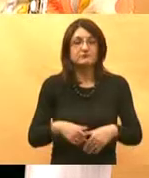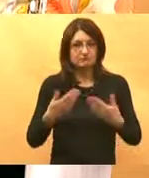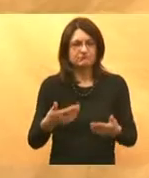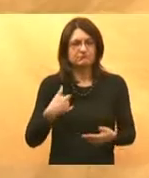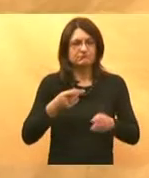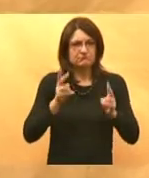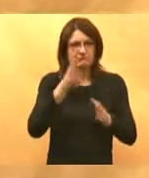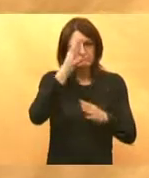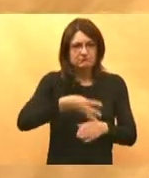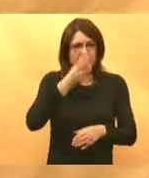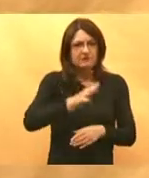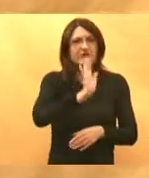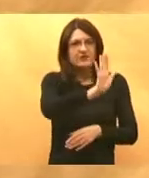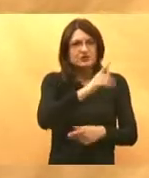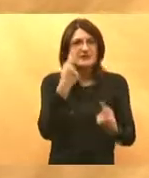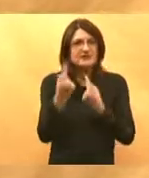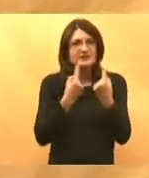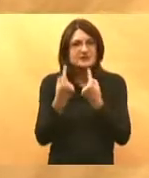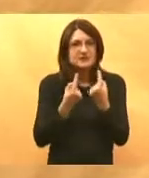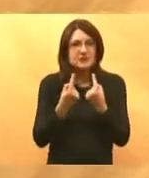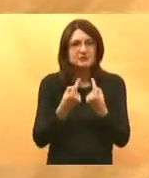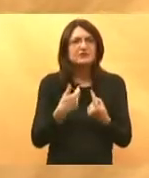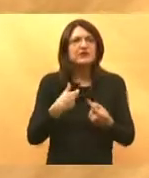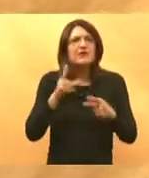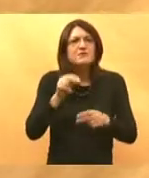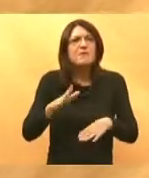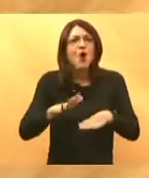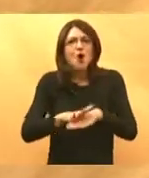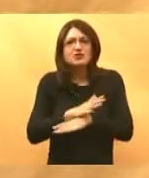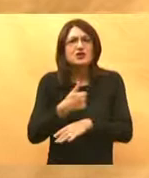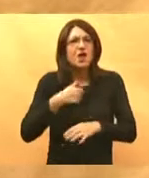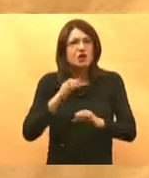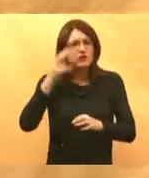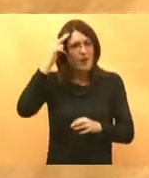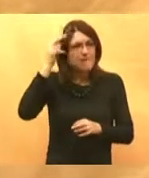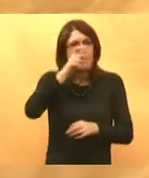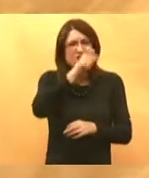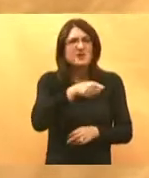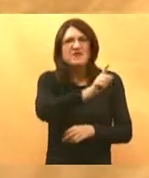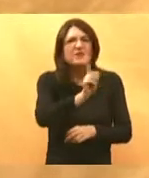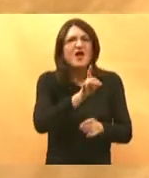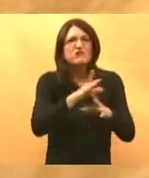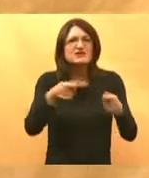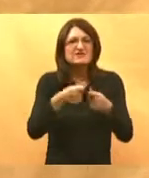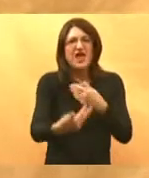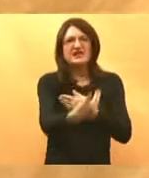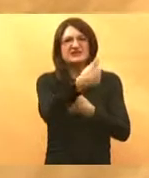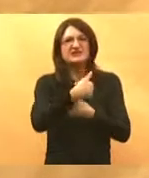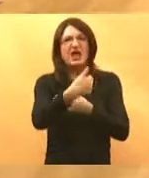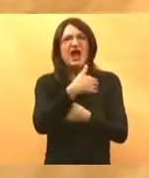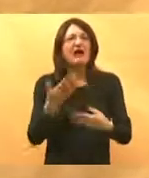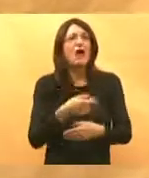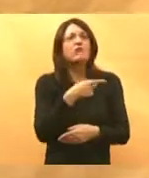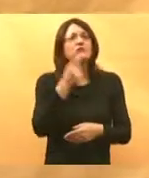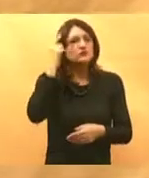procijeniti da je vaše stanje imam osjećaj znam vas već dobro nećete mi doći za bezveze zaista ne vidim vas nego kad treba